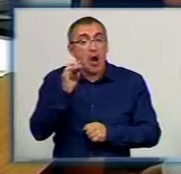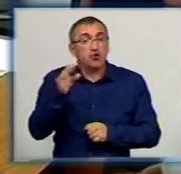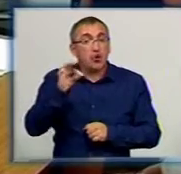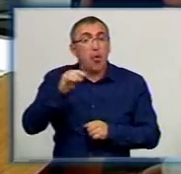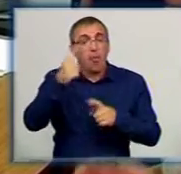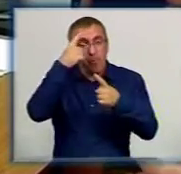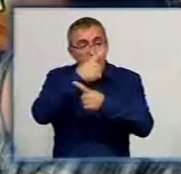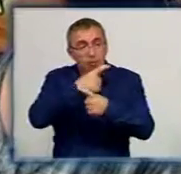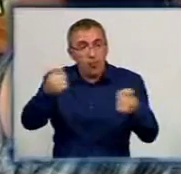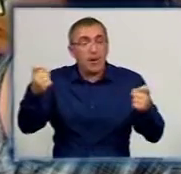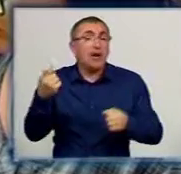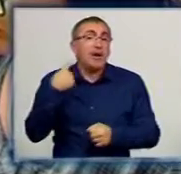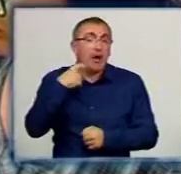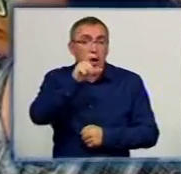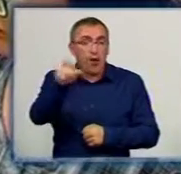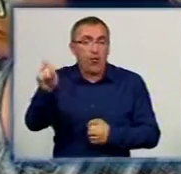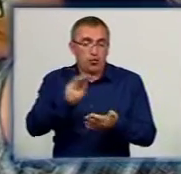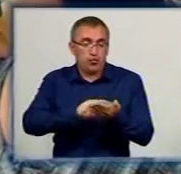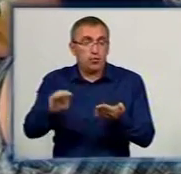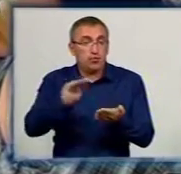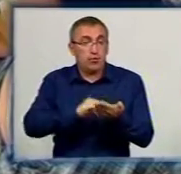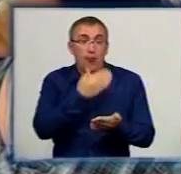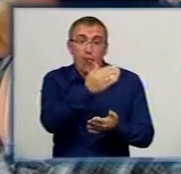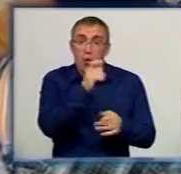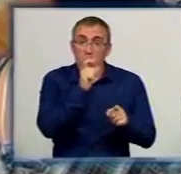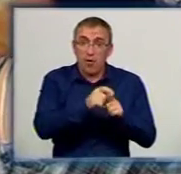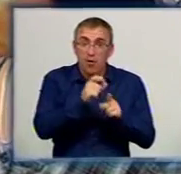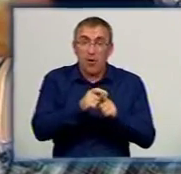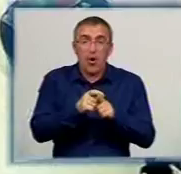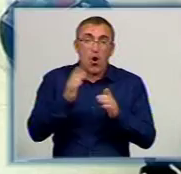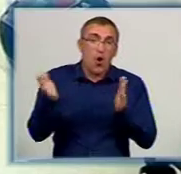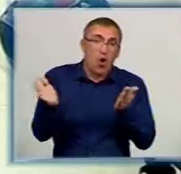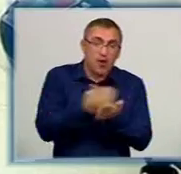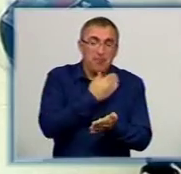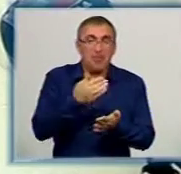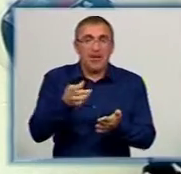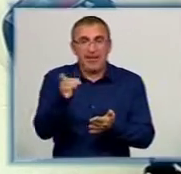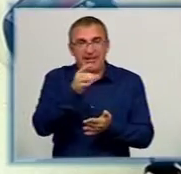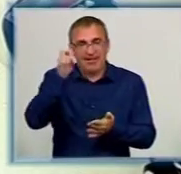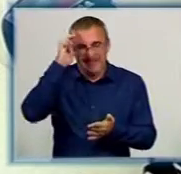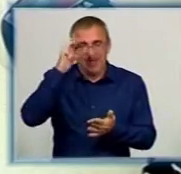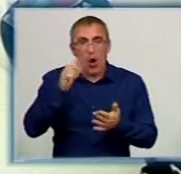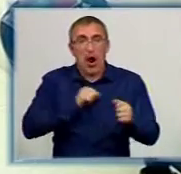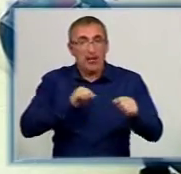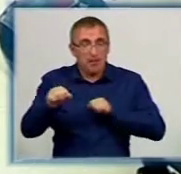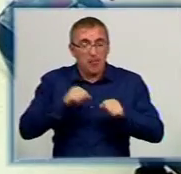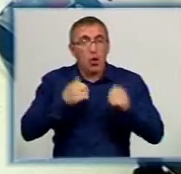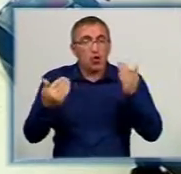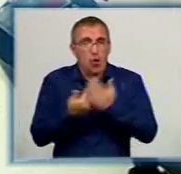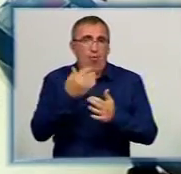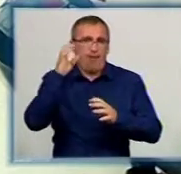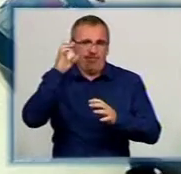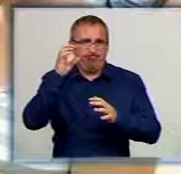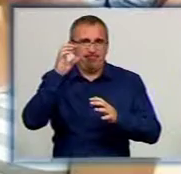повідомив під час зустрічі з кіровоградськими журналістами. За його словами, відміна обласних та районних адміністрацій є великим позитивом нового законопроекту.